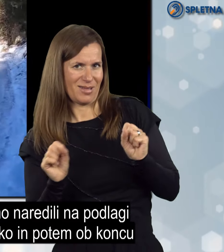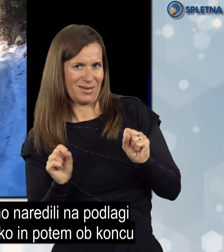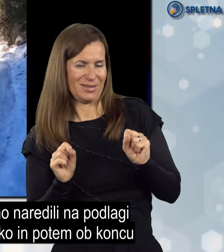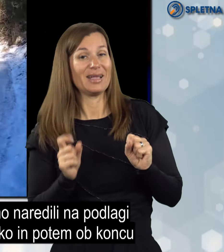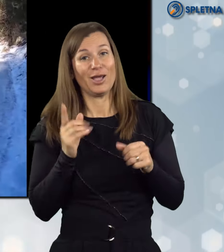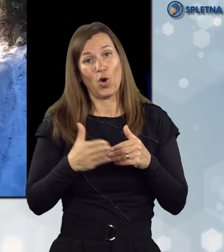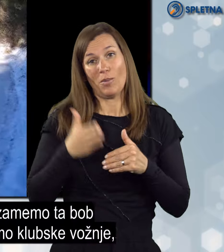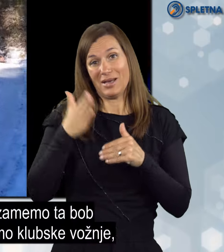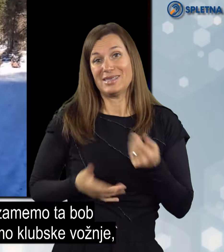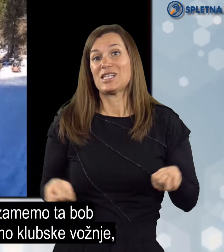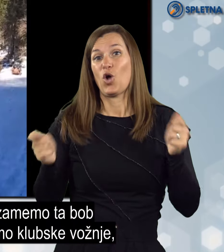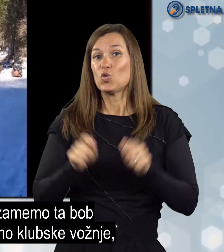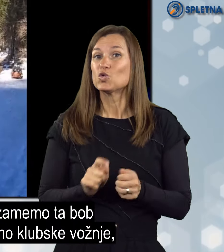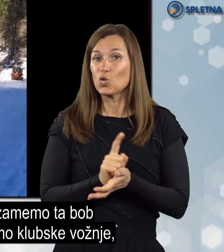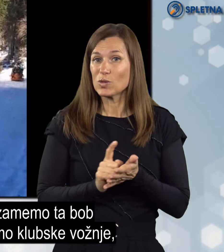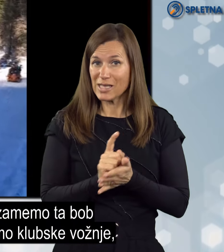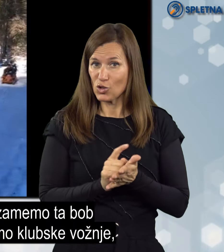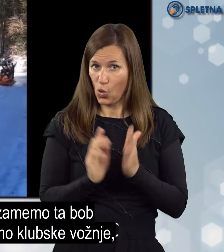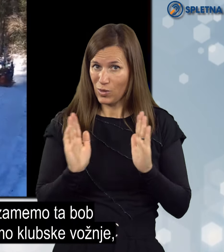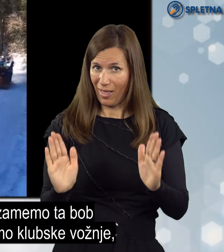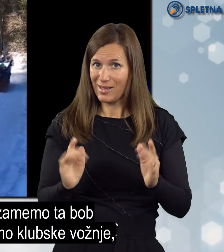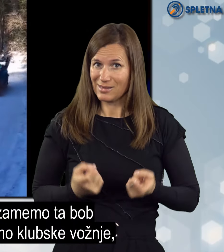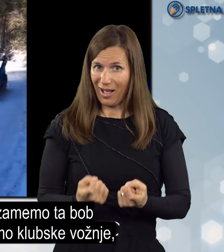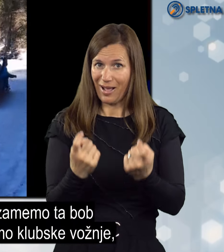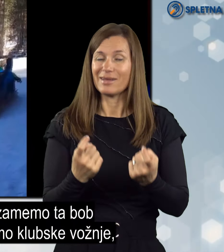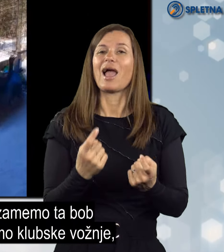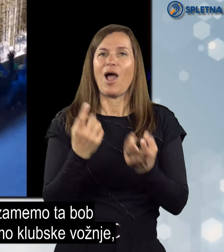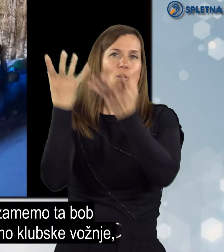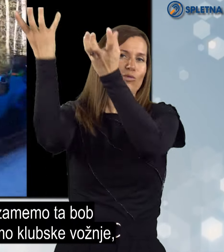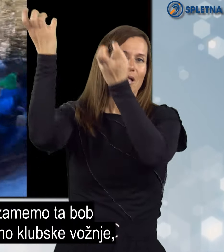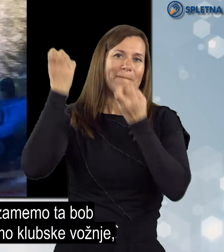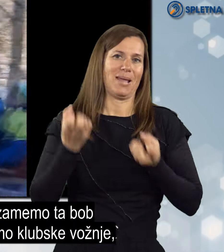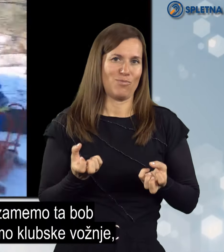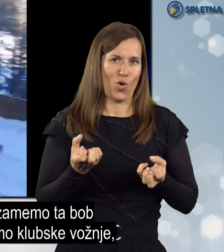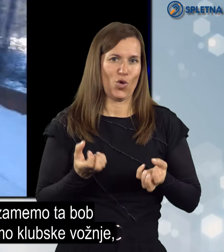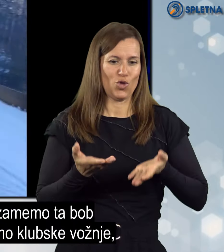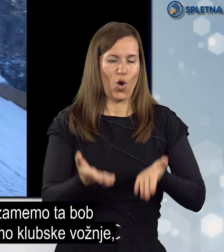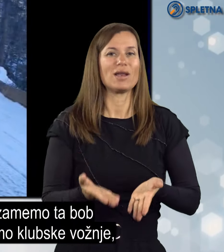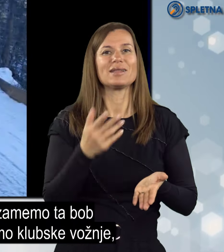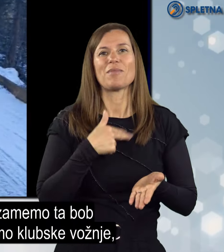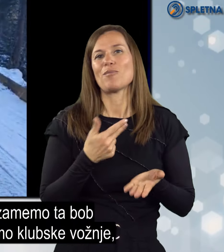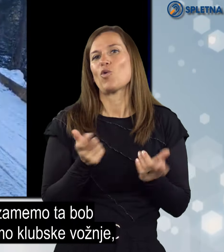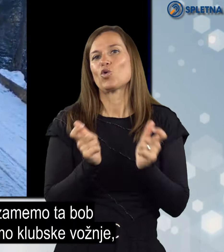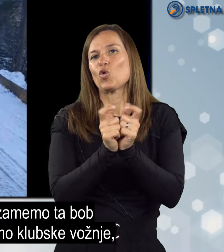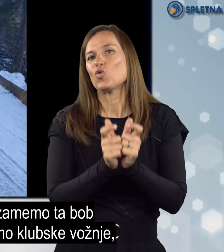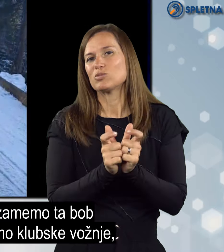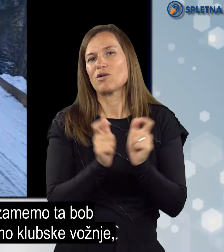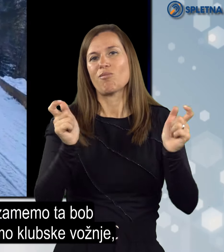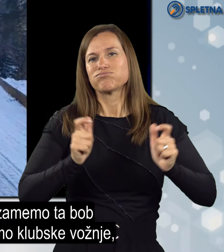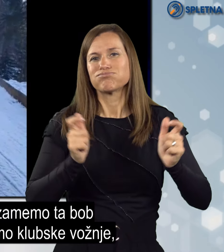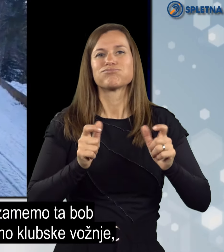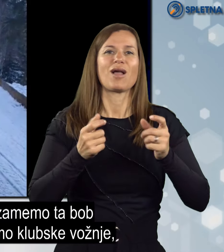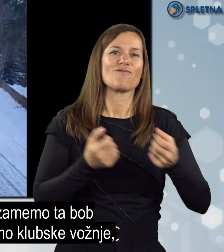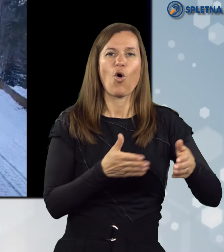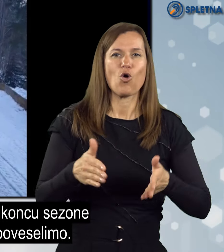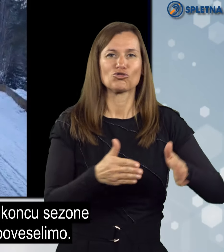tukaj potem ob koncu sezone, ob zaključku sankarške sezone, mi ta bob vzamemo dol, pa imamo tako malo